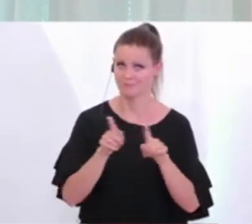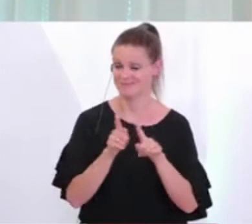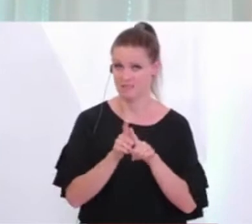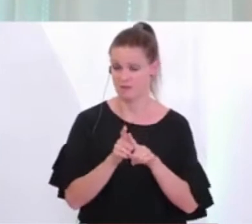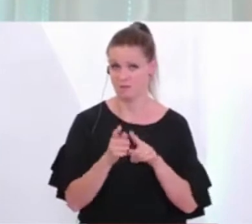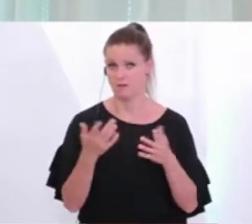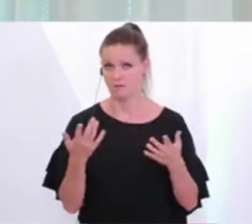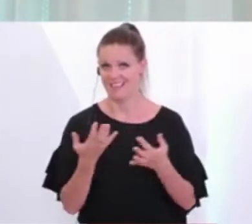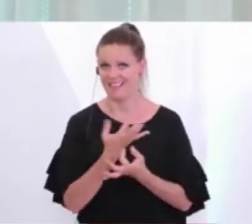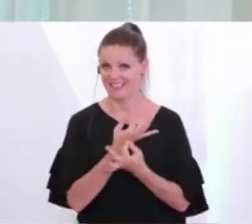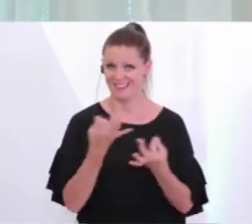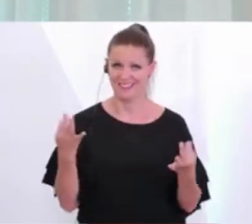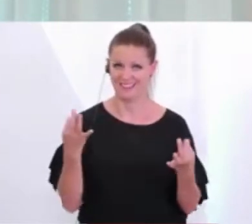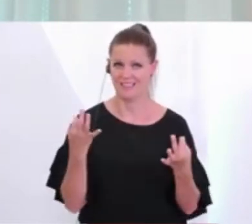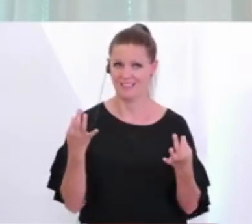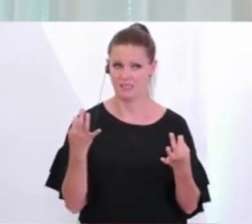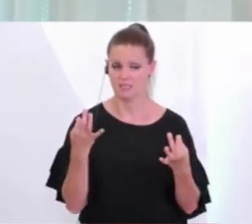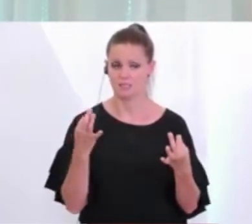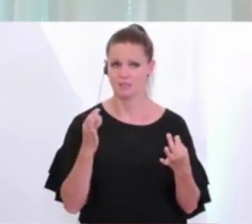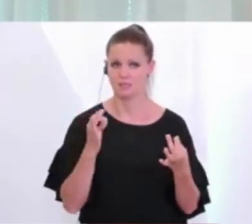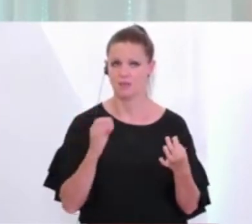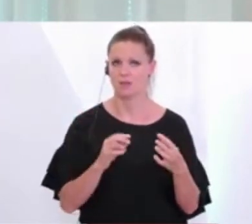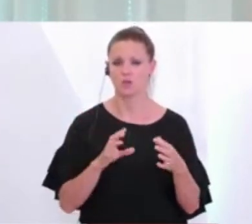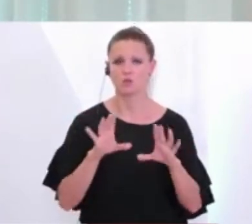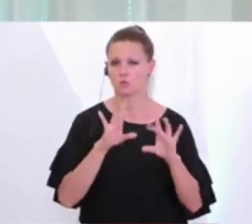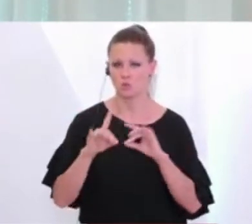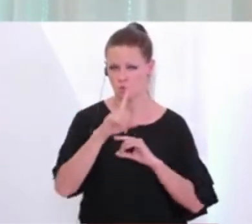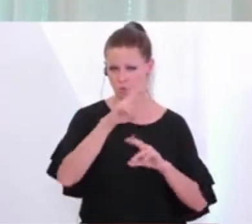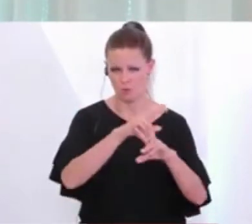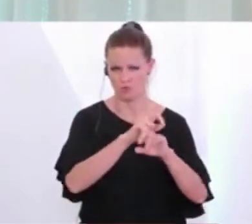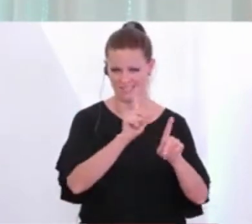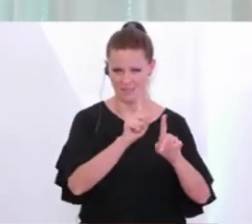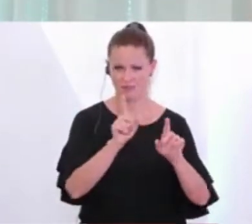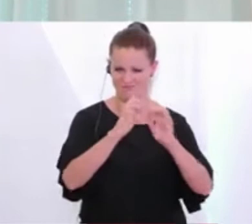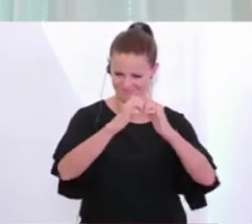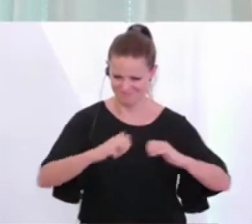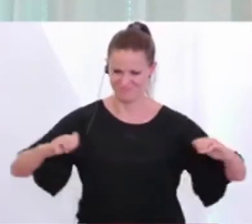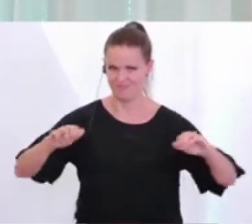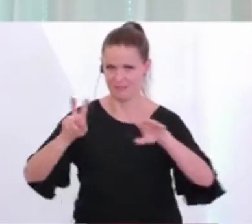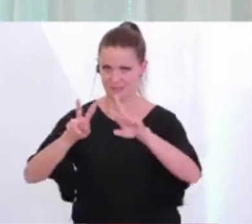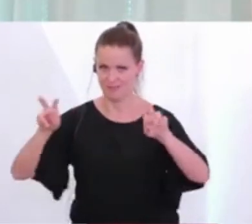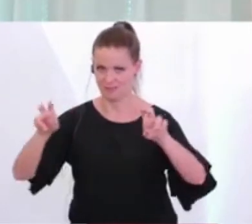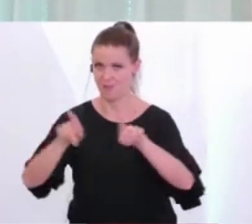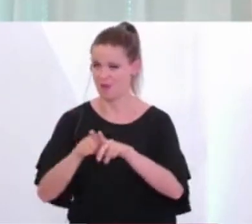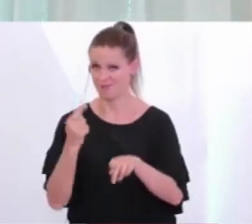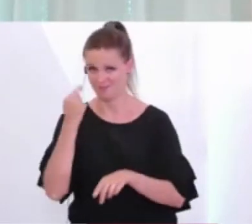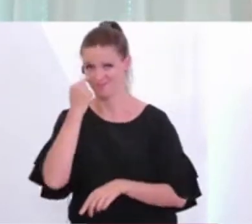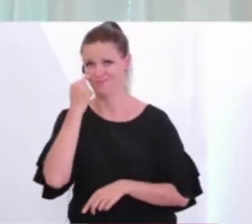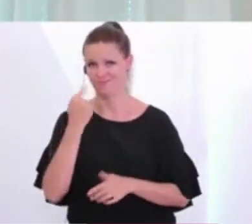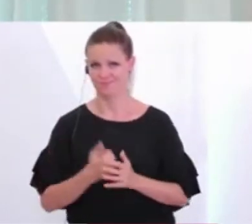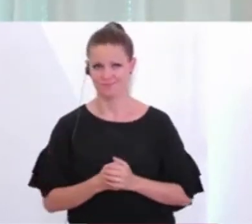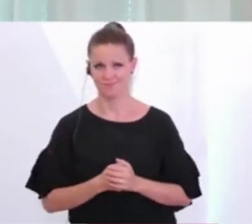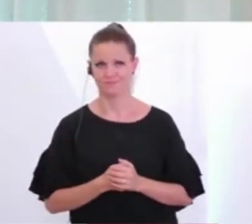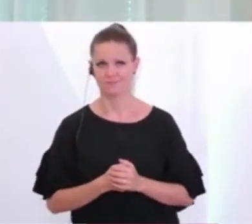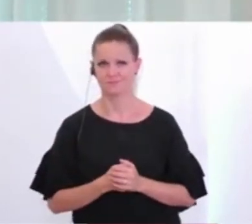nichts mit diesem genannten Cluster in Oberösterreich zu tun, bitte nicht vermischen, was wir auch merken, das